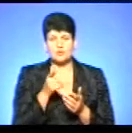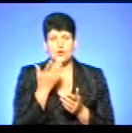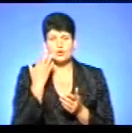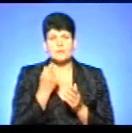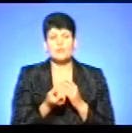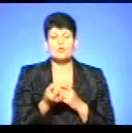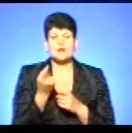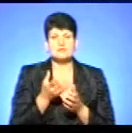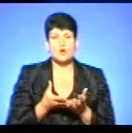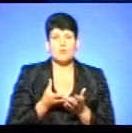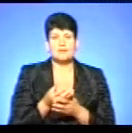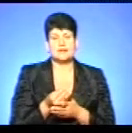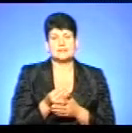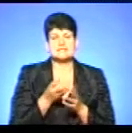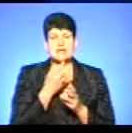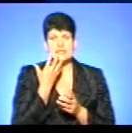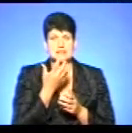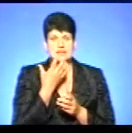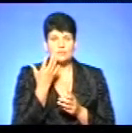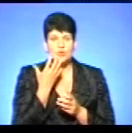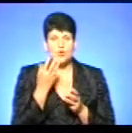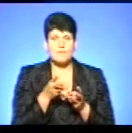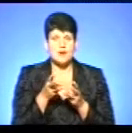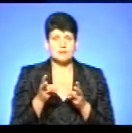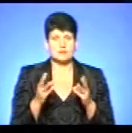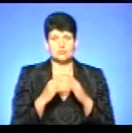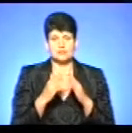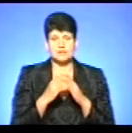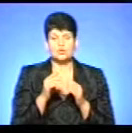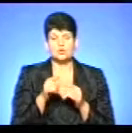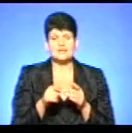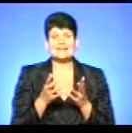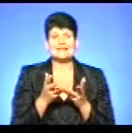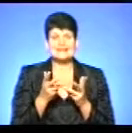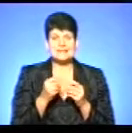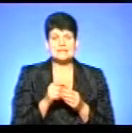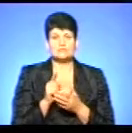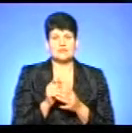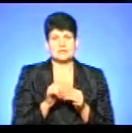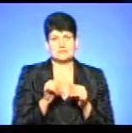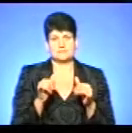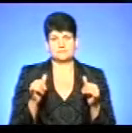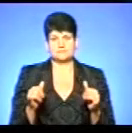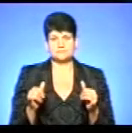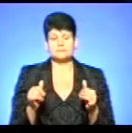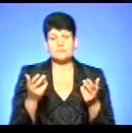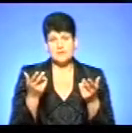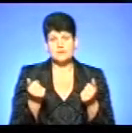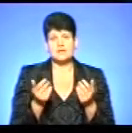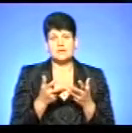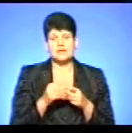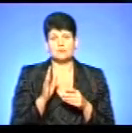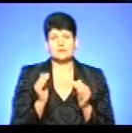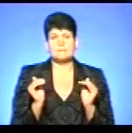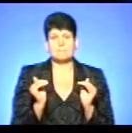за тепло, за опалення житлового будинку, і тоді кількість повинна зрости. Звичайно, кількість буде